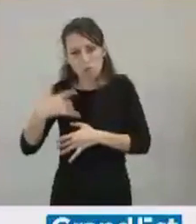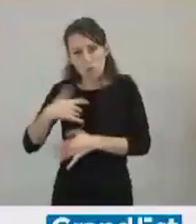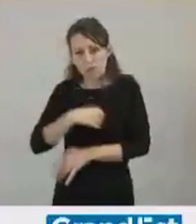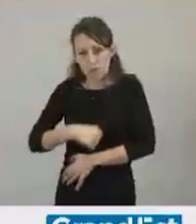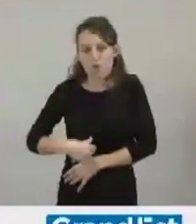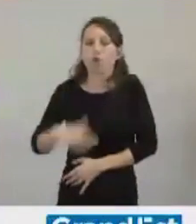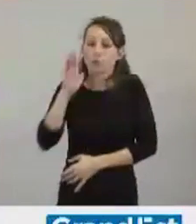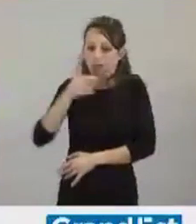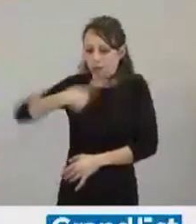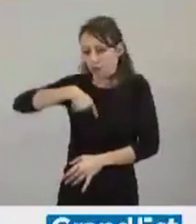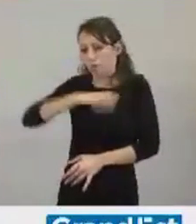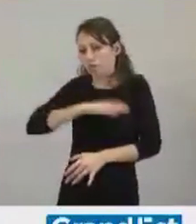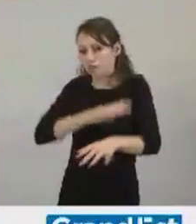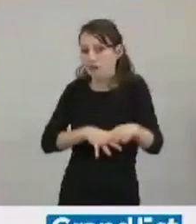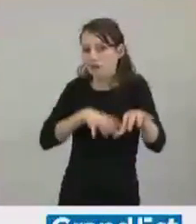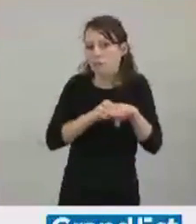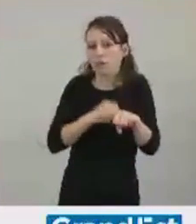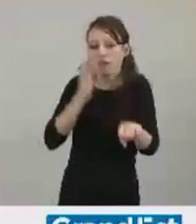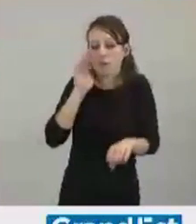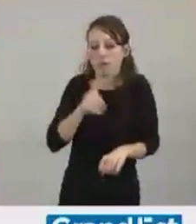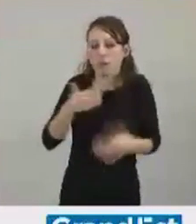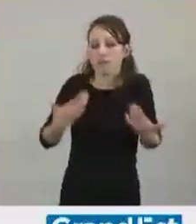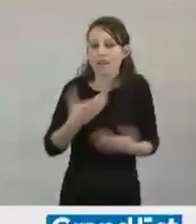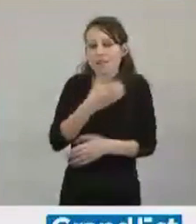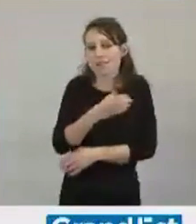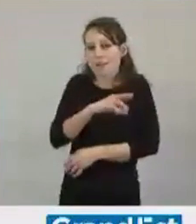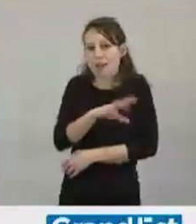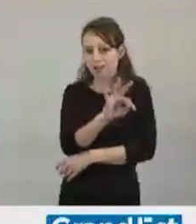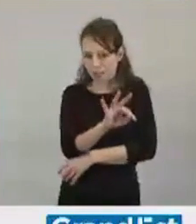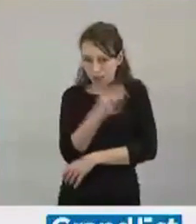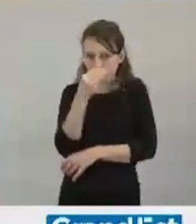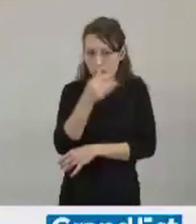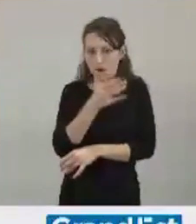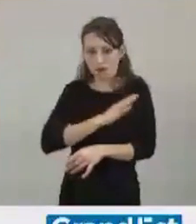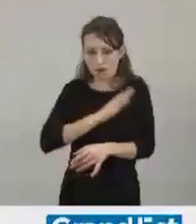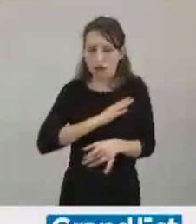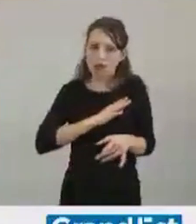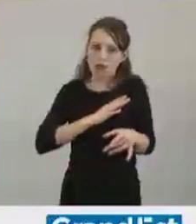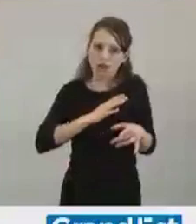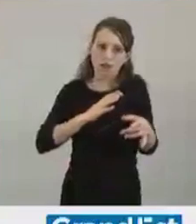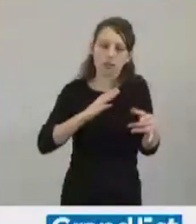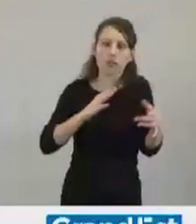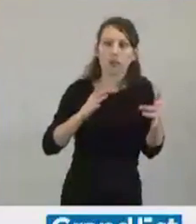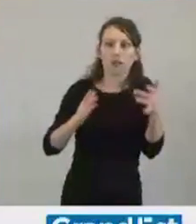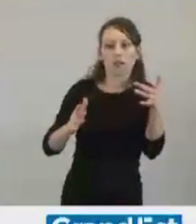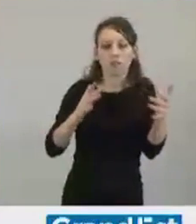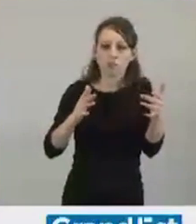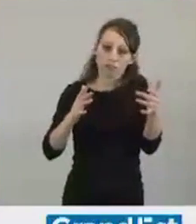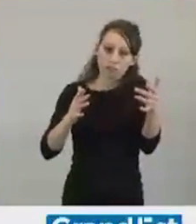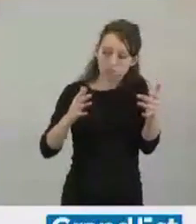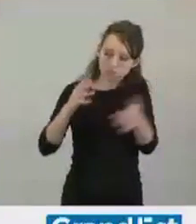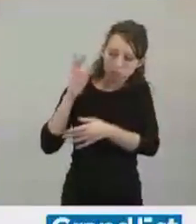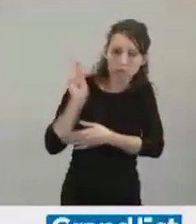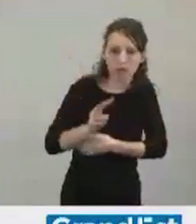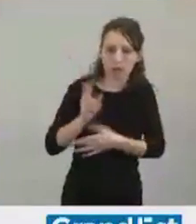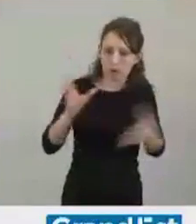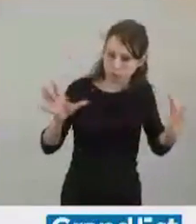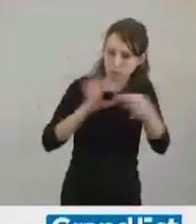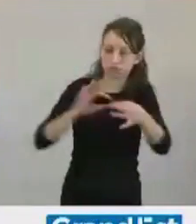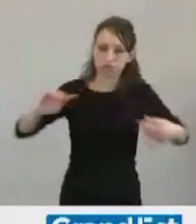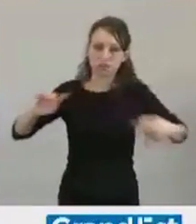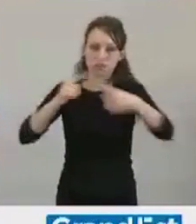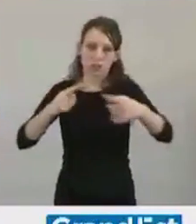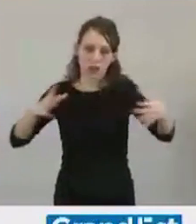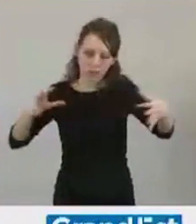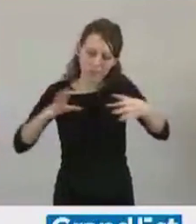les CRT vont s'inscrire désormais vraiment en phase, en adéquation, en parfaite, j'allais dire, convergence, avec le schéma régional de